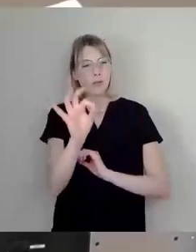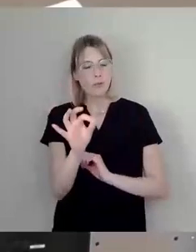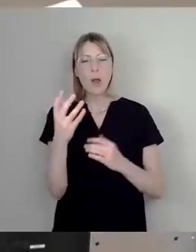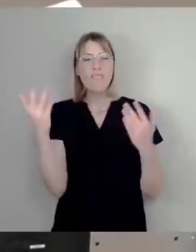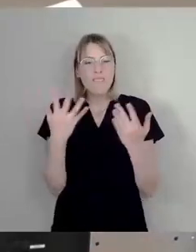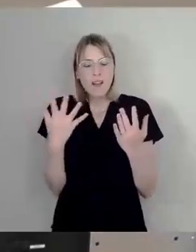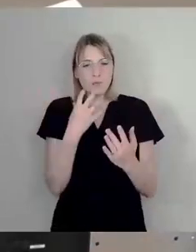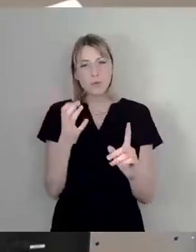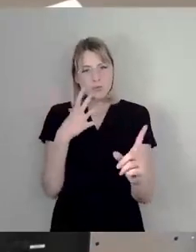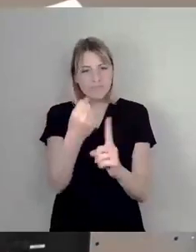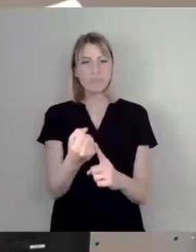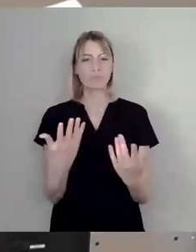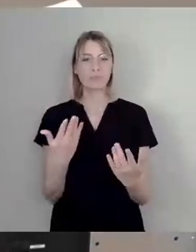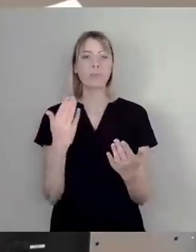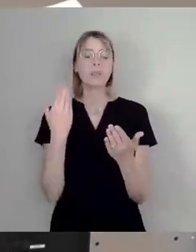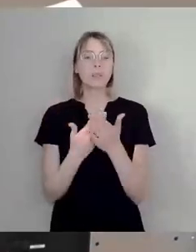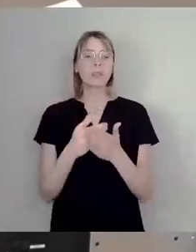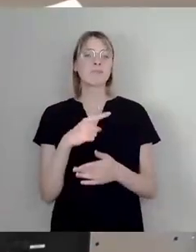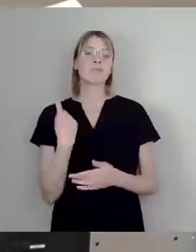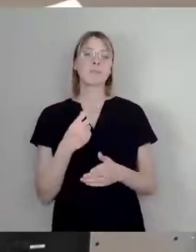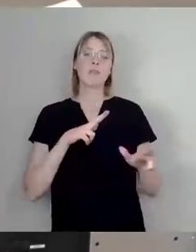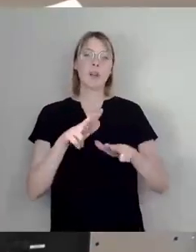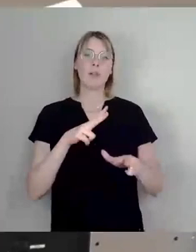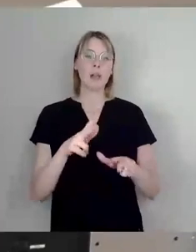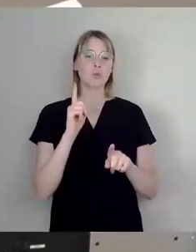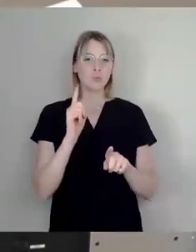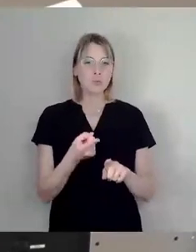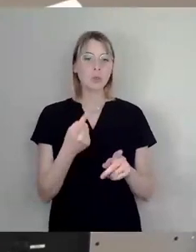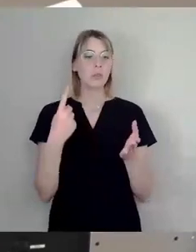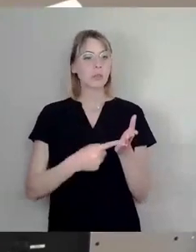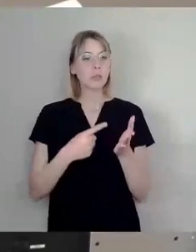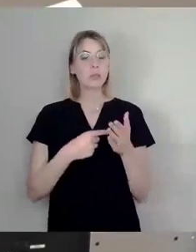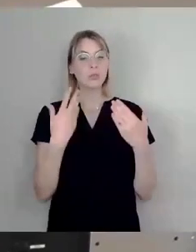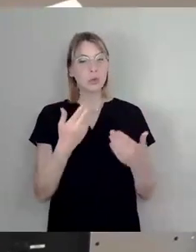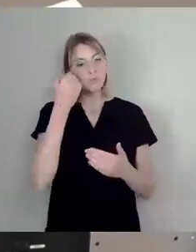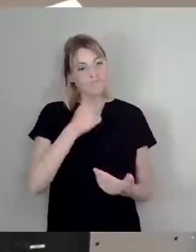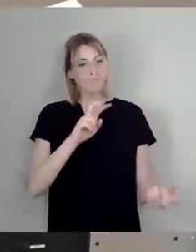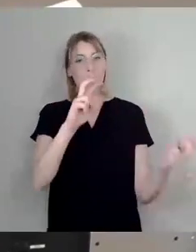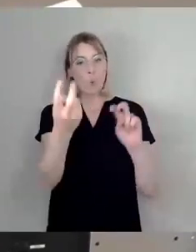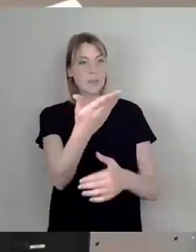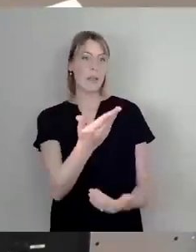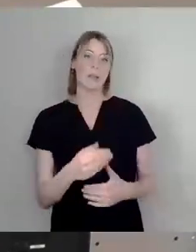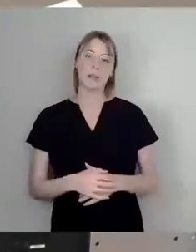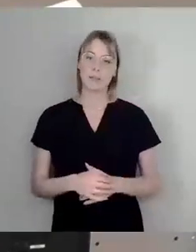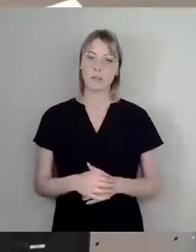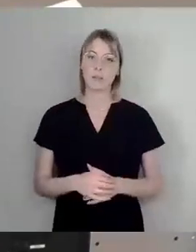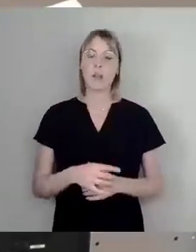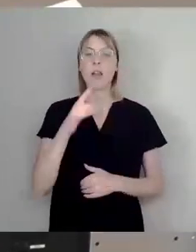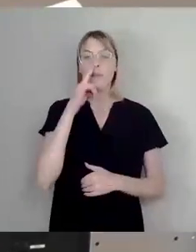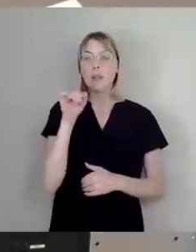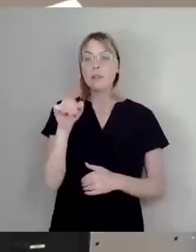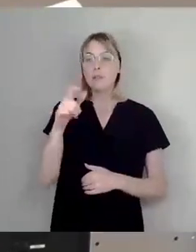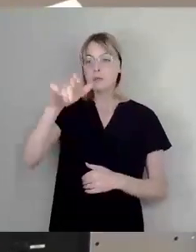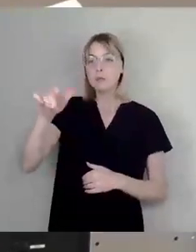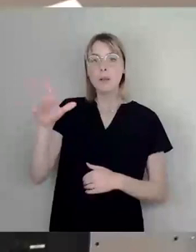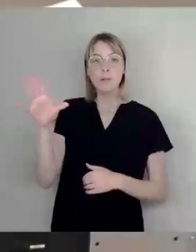Verwaltung voraus, dass das einfach umgesetzt wird. Wenn man mit den Leuten vom Elbhangfest, mit Dixieland